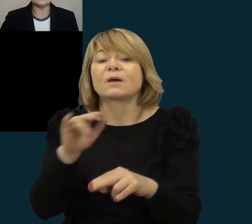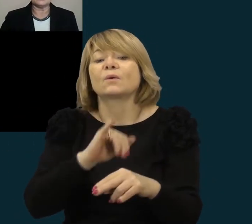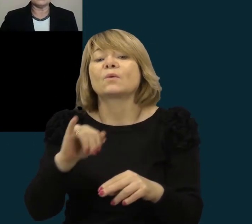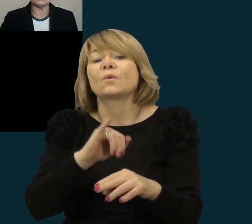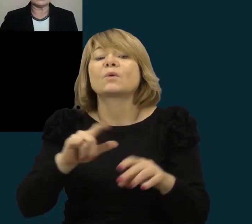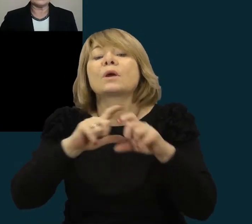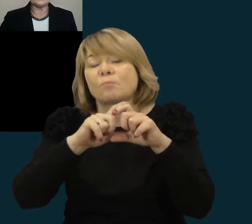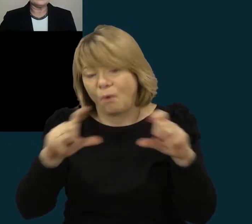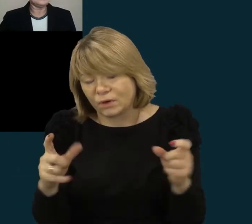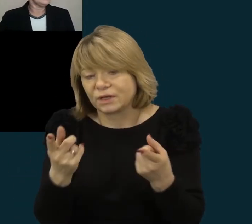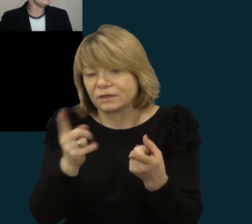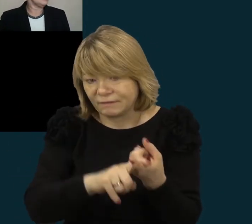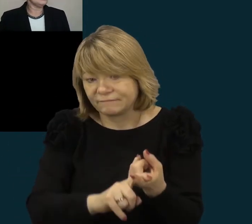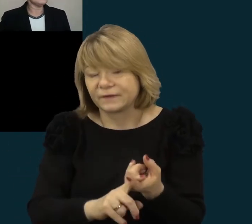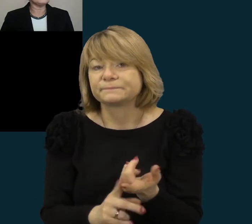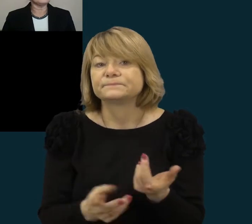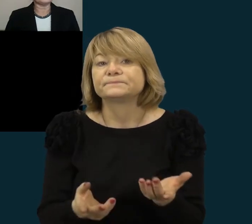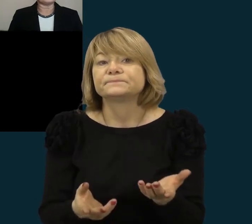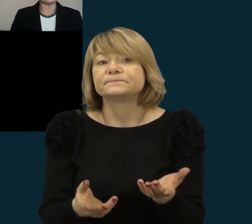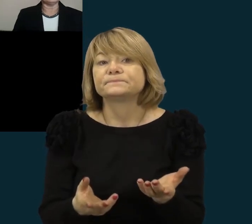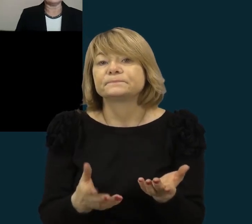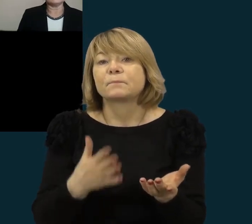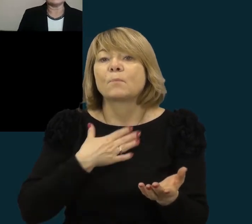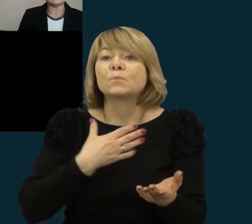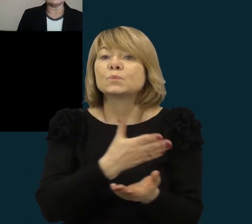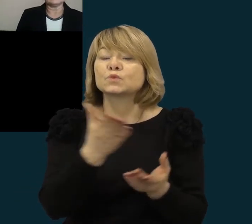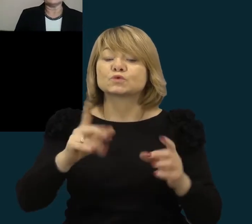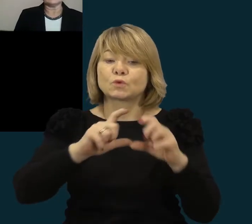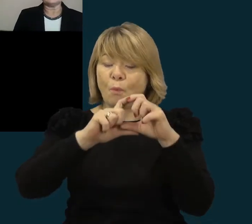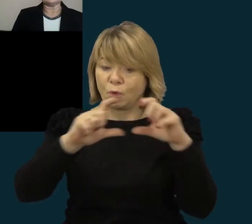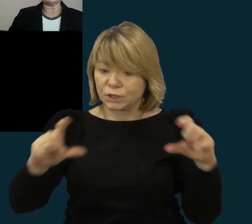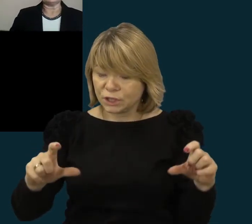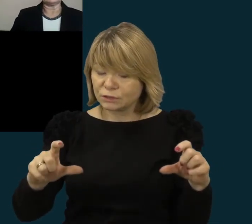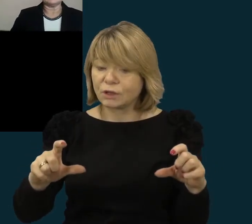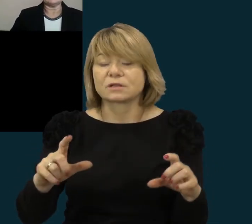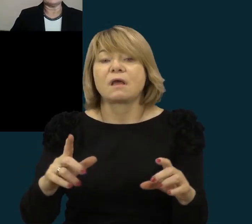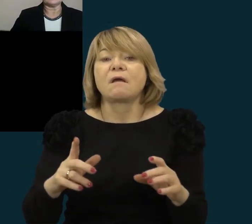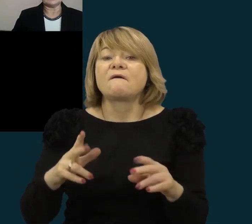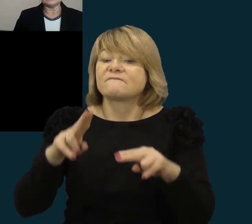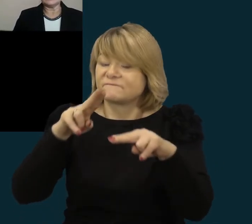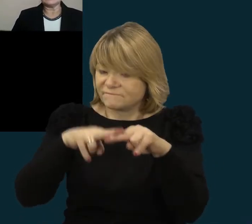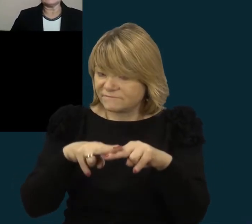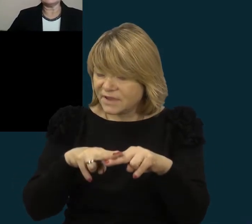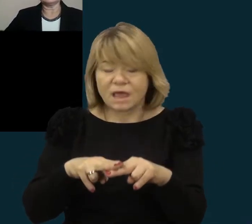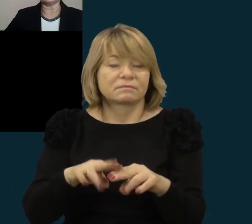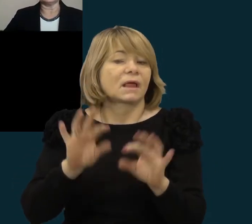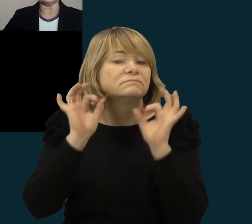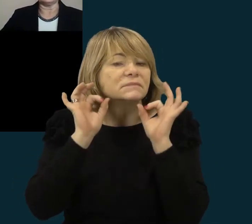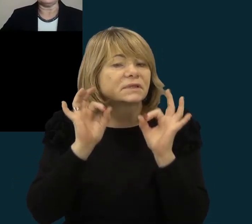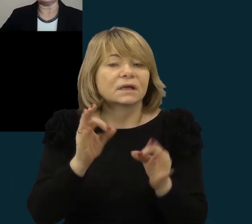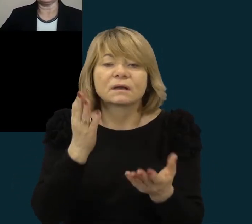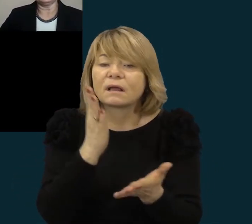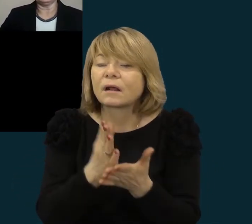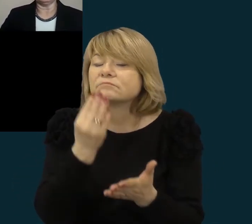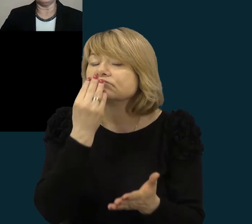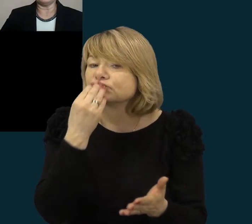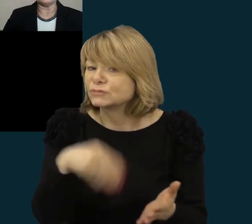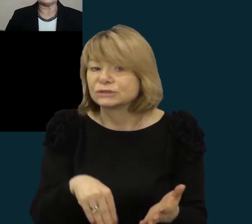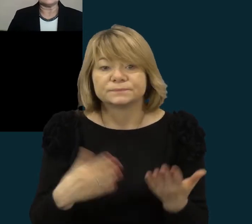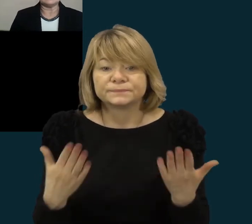aplinkos. Mūsų mokyklos gyvenamoje aplinka yra tam tikrai labai dėkinga, todėl, kad mes